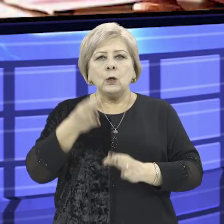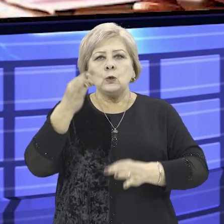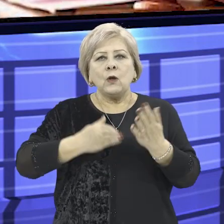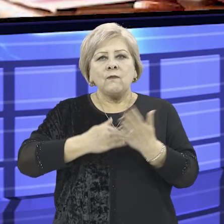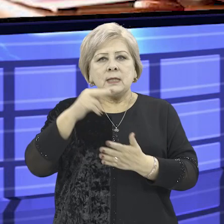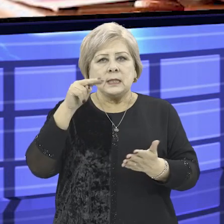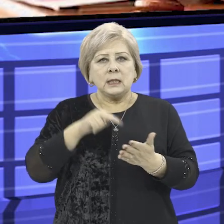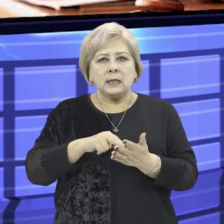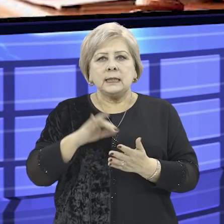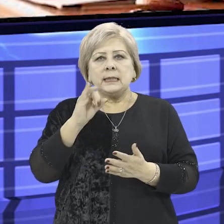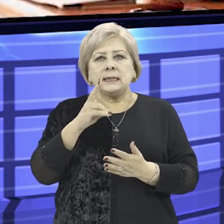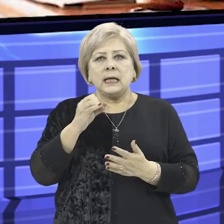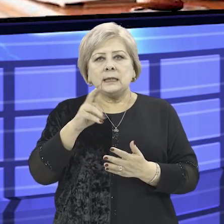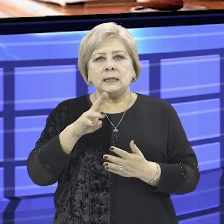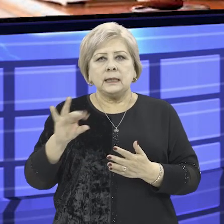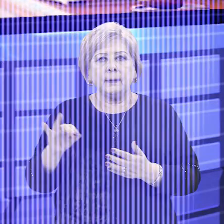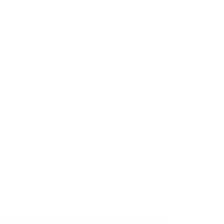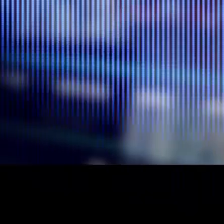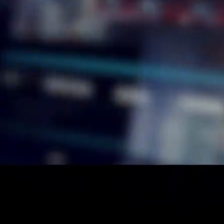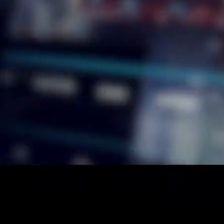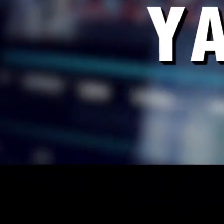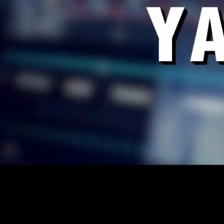в суде вышестоящей инстанции.